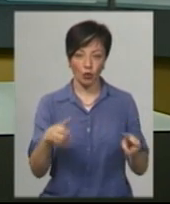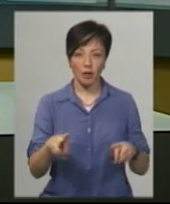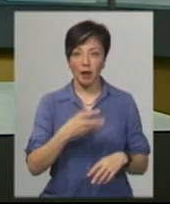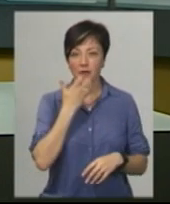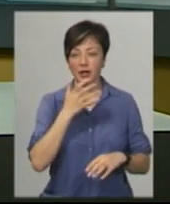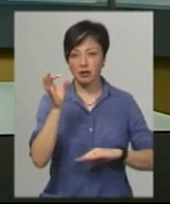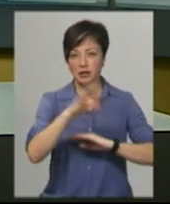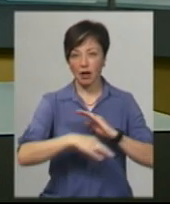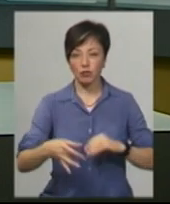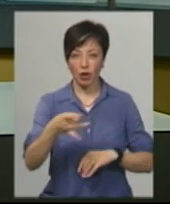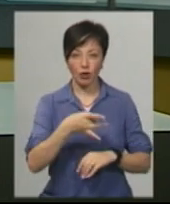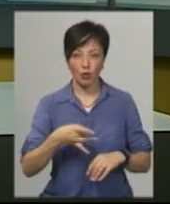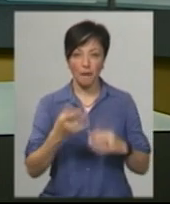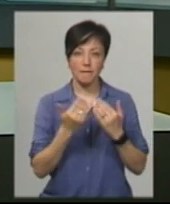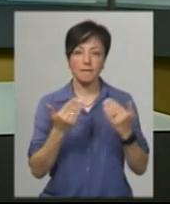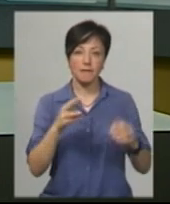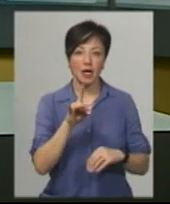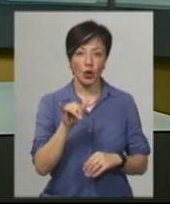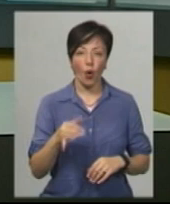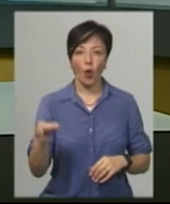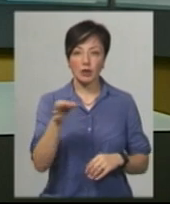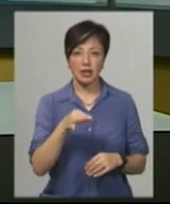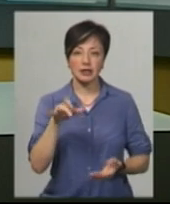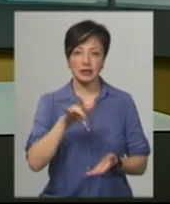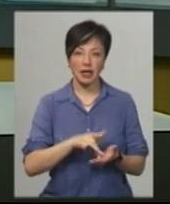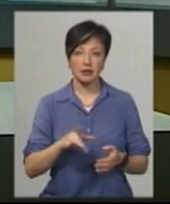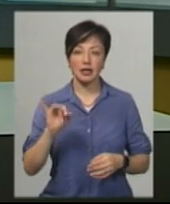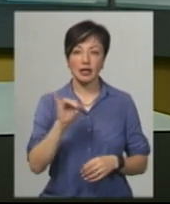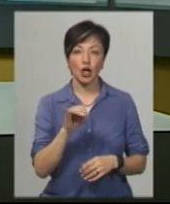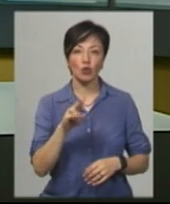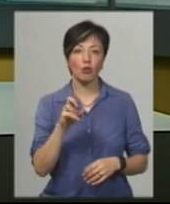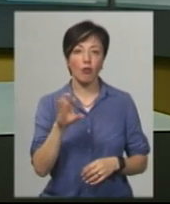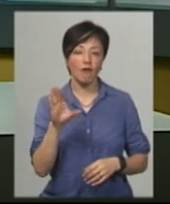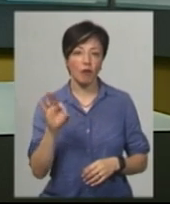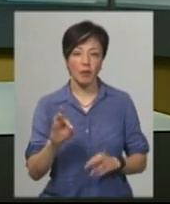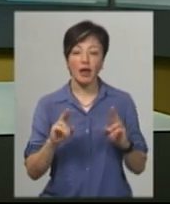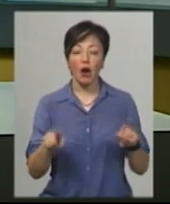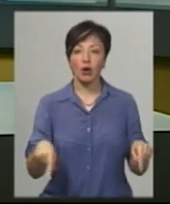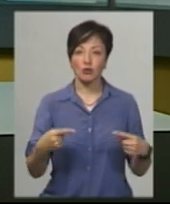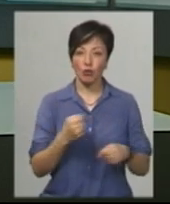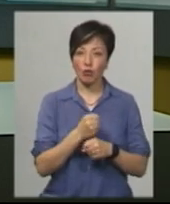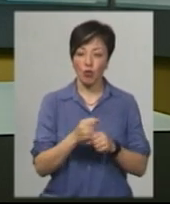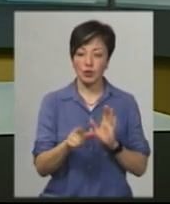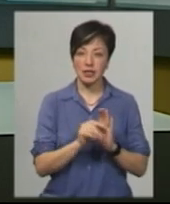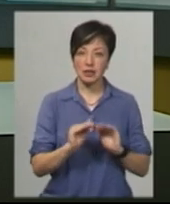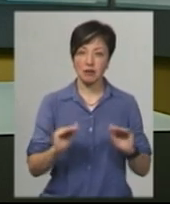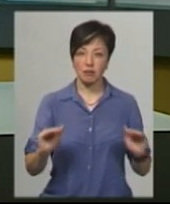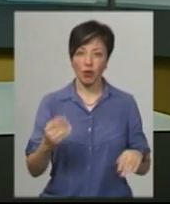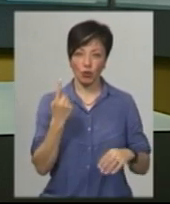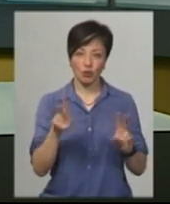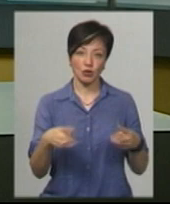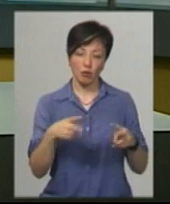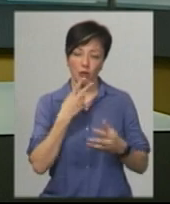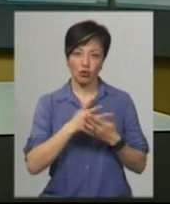Південно-Західному мікрорайоні, Проспекті Миру, Озерній, Центрі та у мікрорайоні Дубове. Як організовують роботу з дітьми у одному із